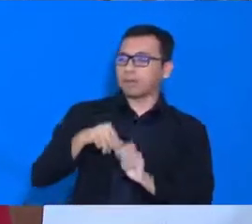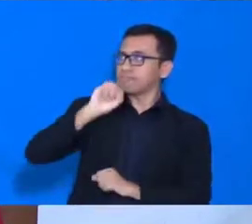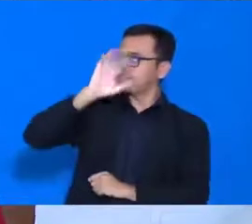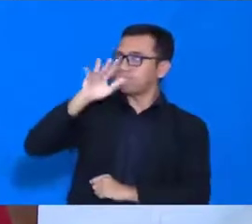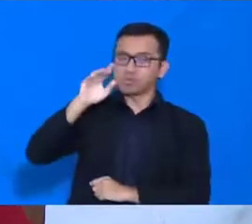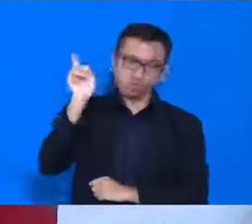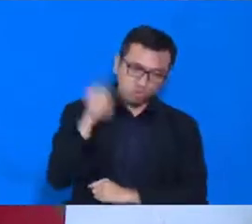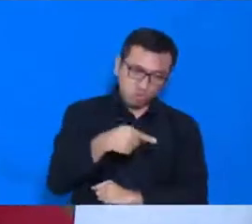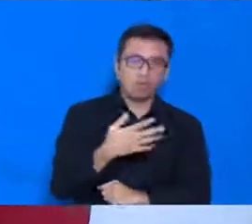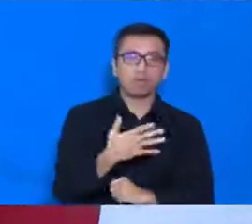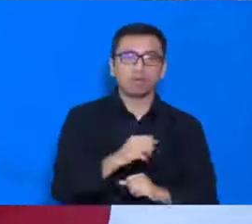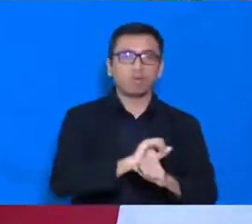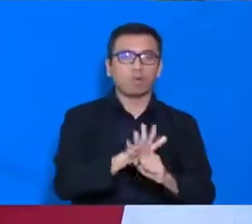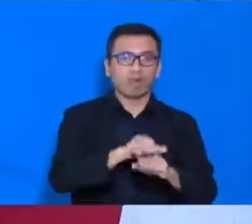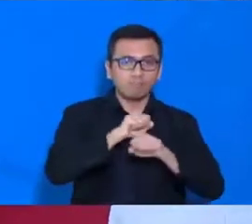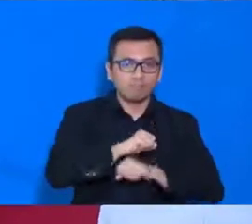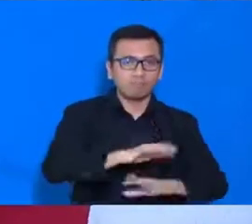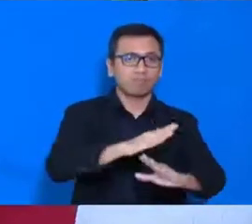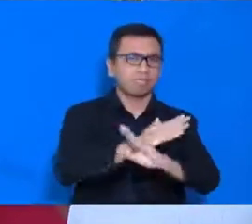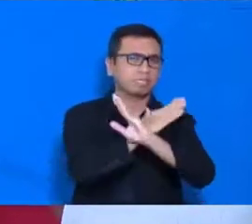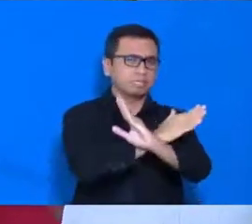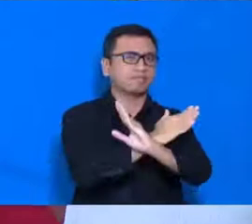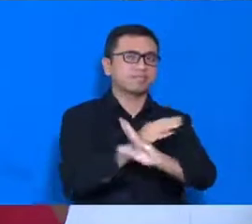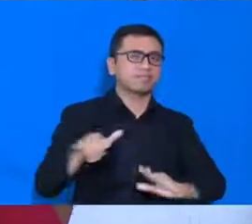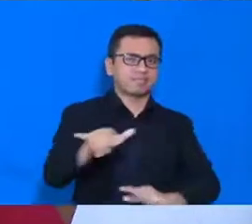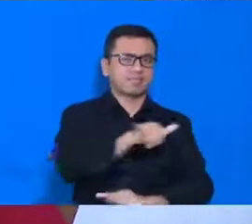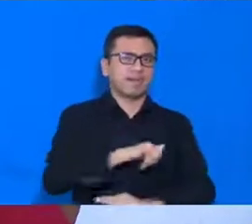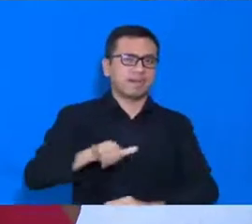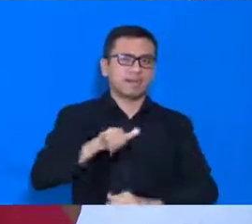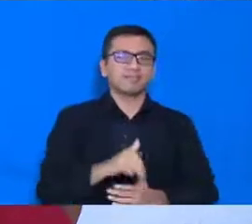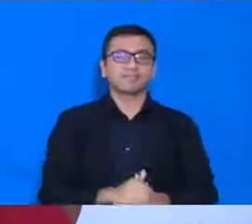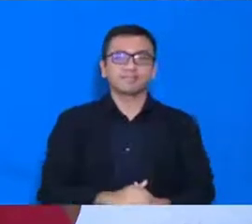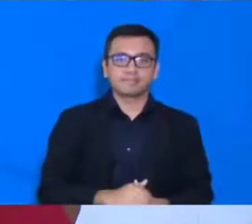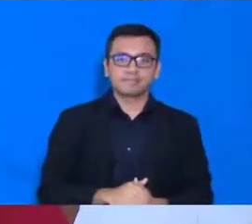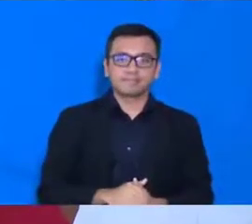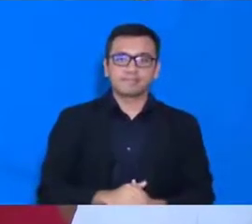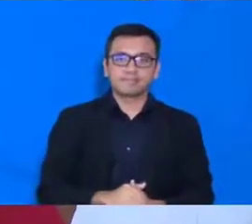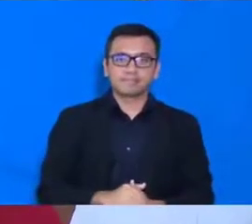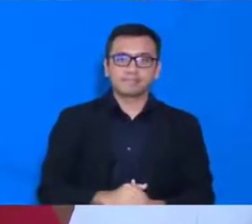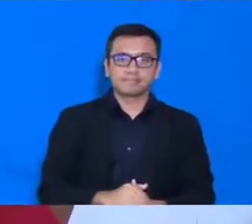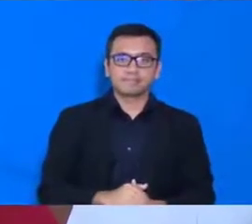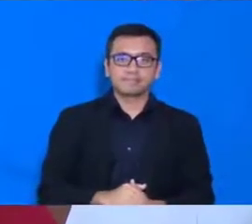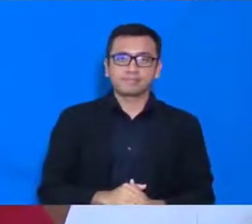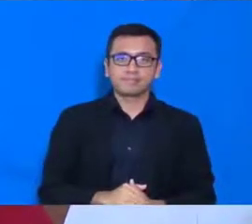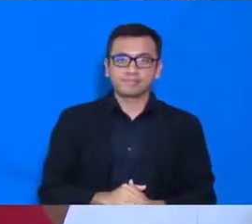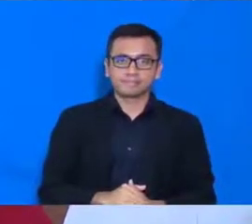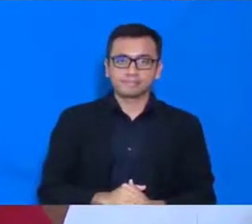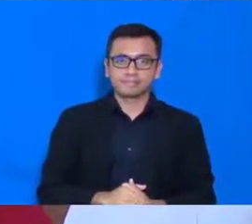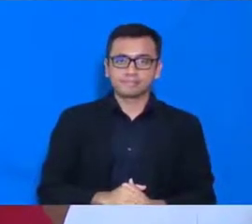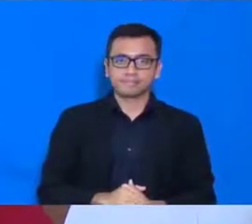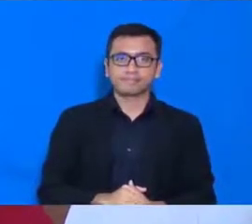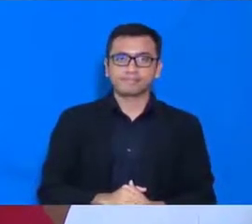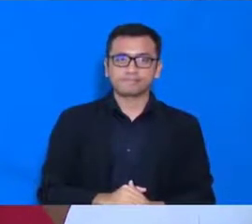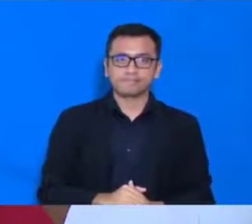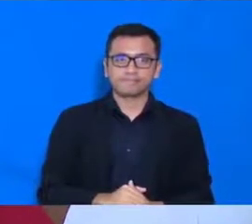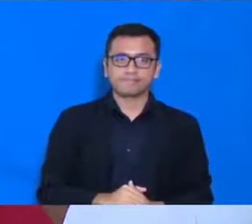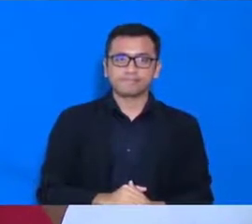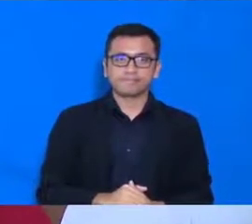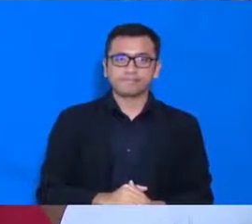untuk melawan, COVID-19, corona. Secara khusus, MPR menyampaikan, apresiasi dan penghargaan,